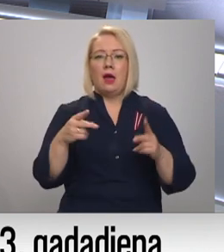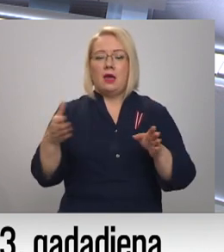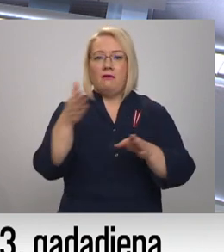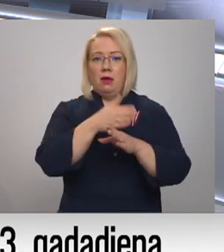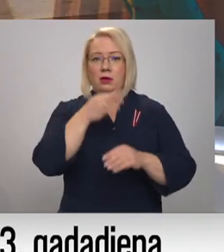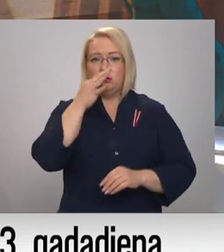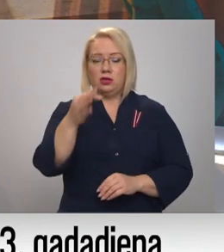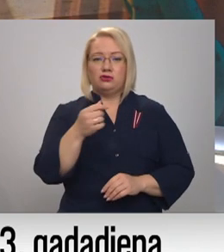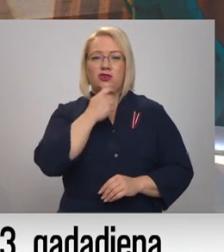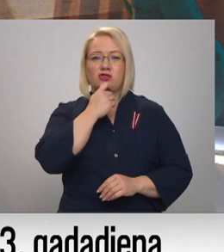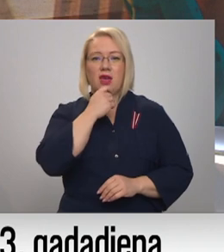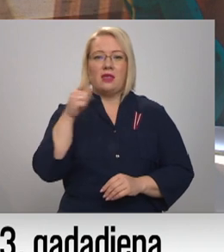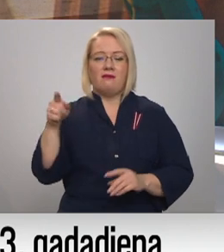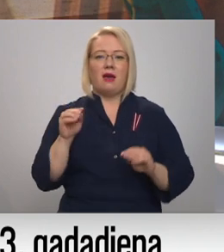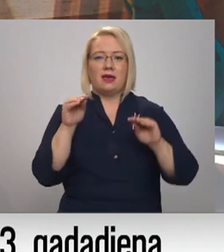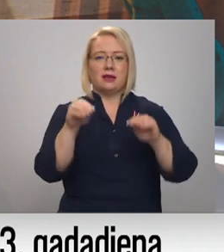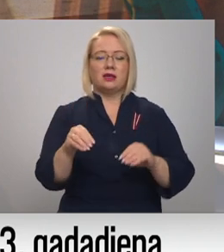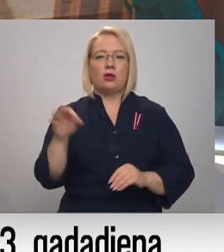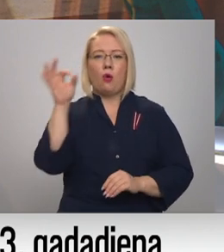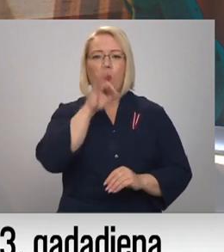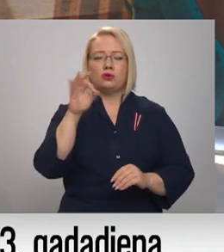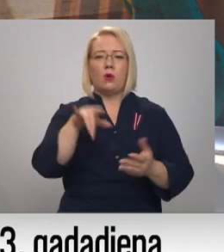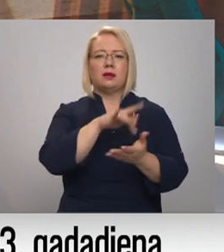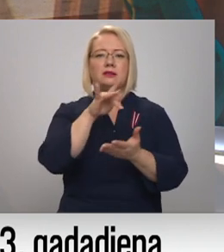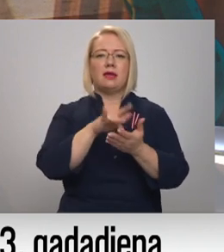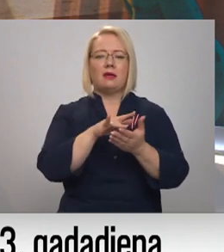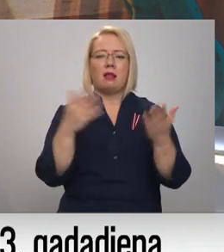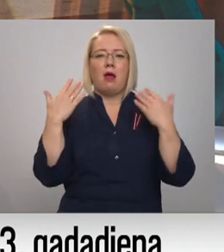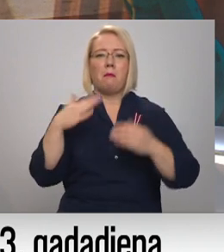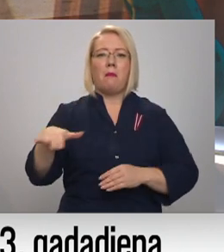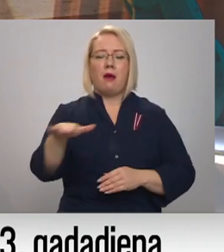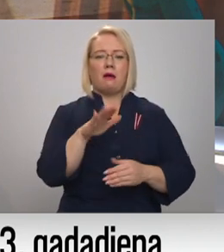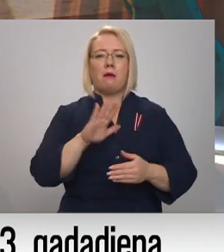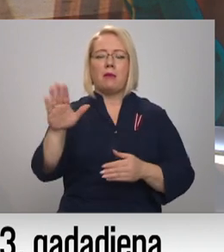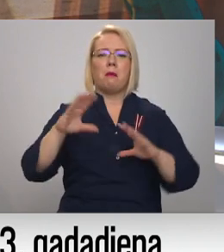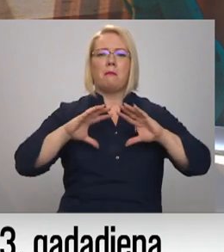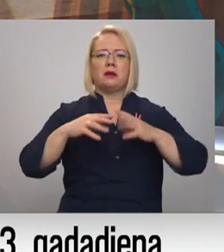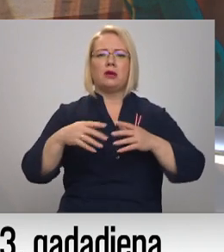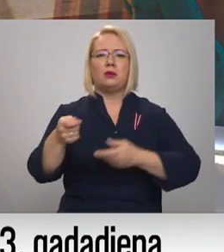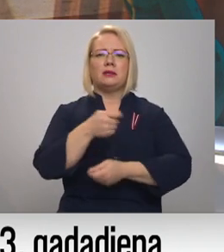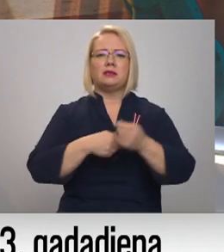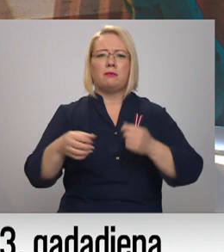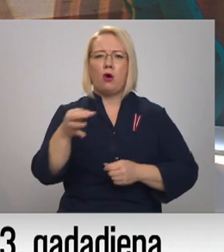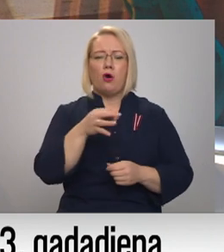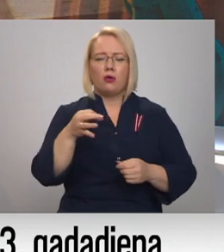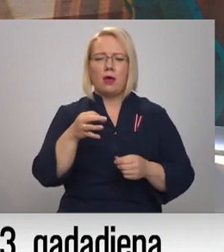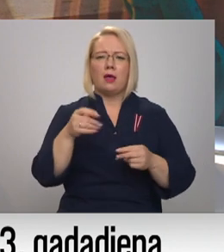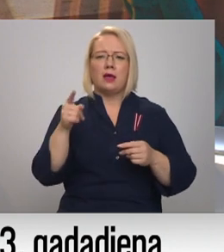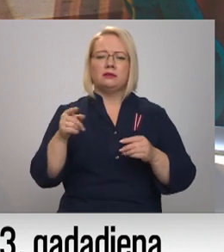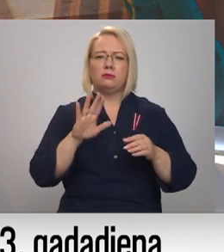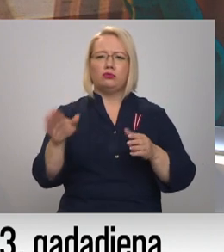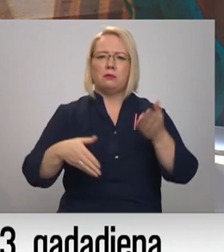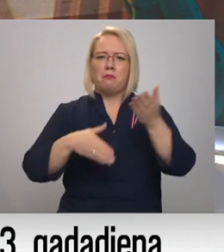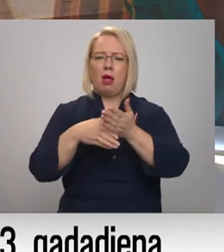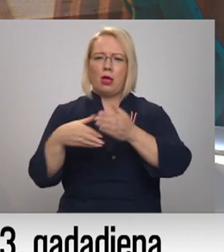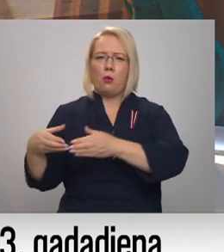ievadā, Ženēvā stādīsiet Ozolu, Ženēvas centrālajā parkā pie pasaules tirniecības organizācijas. Kā tas process ieskatājot, cik ir zināms? Palīgu brigāda